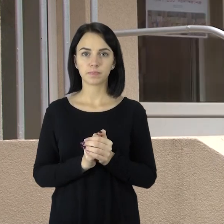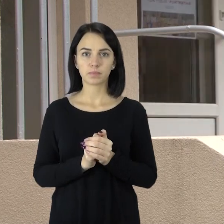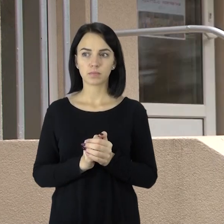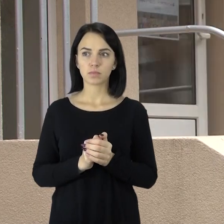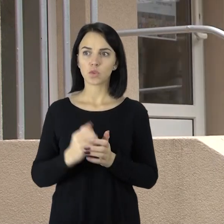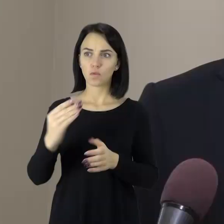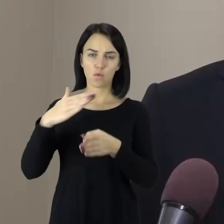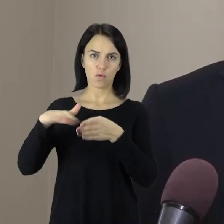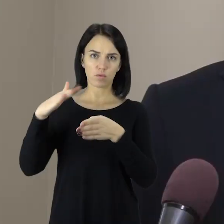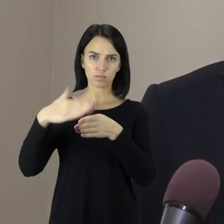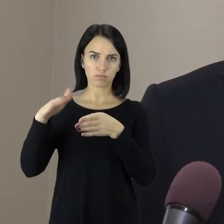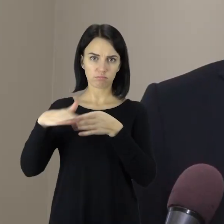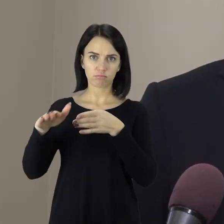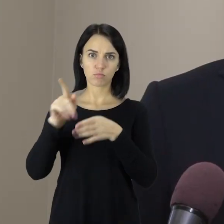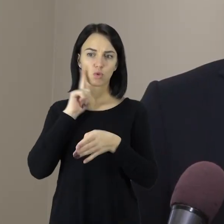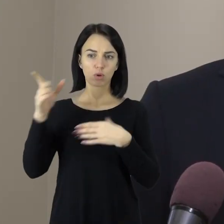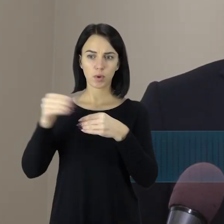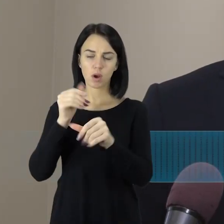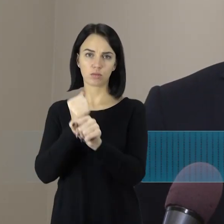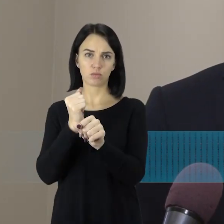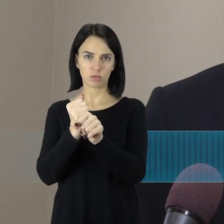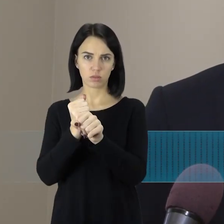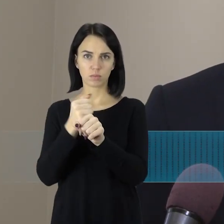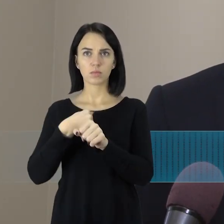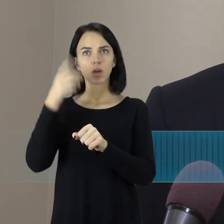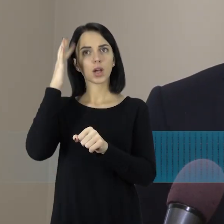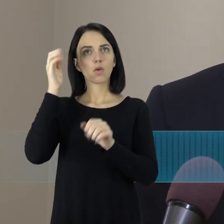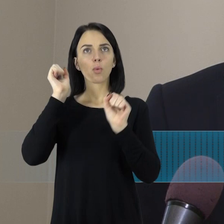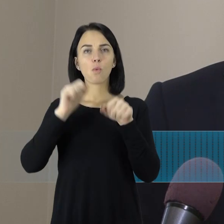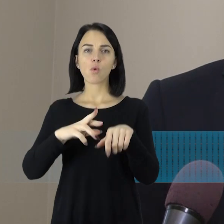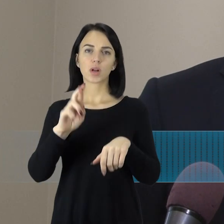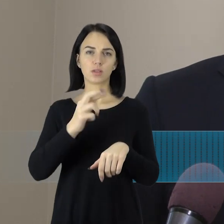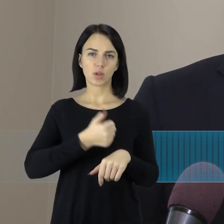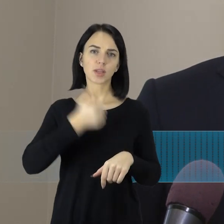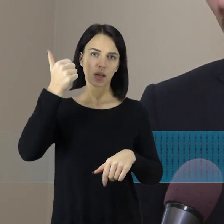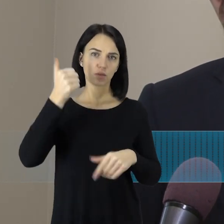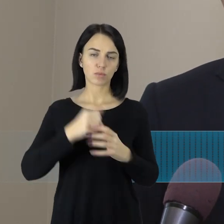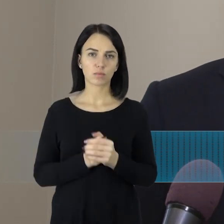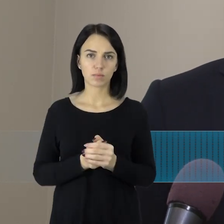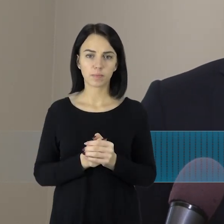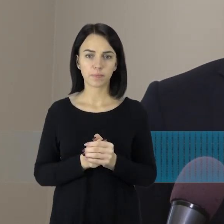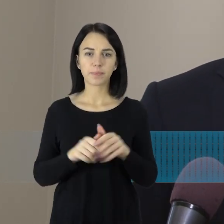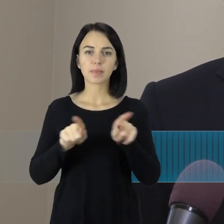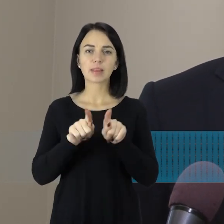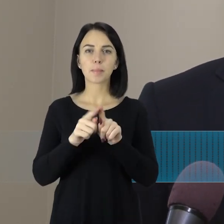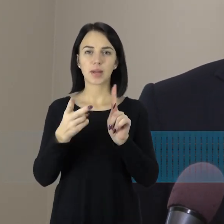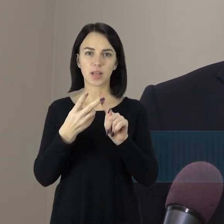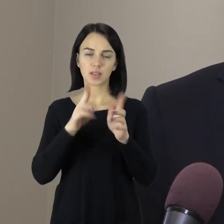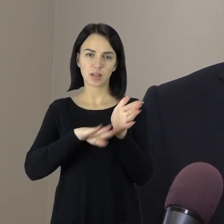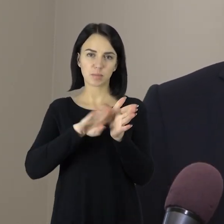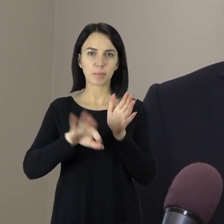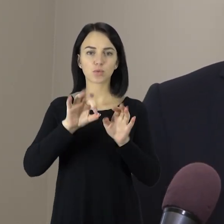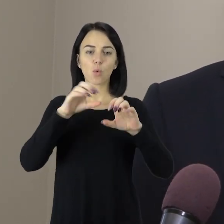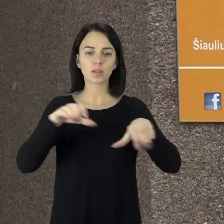tiesiogiai ir galvojama, kad galima tiesiog turėti geresnį rezultatą. Na ir dar kitas tiesiog paprastesnis galbūt